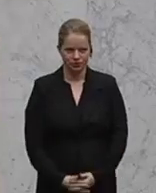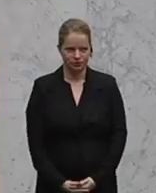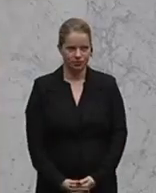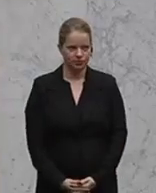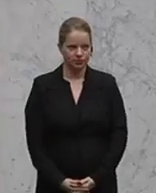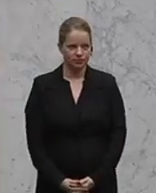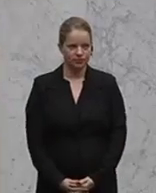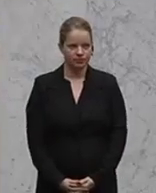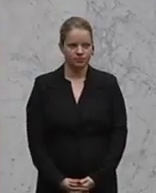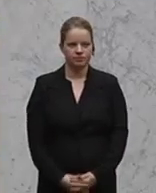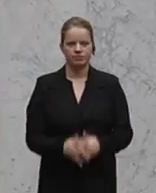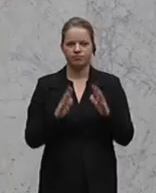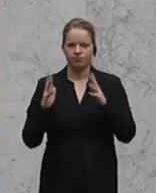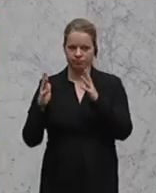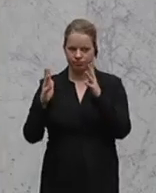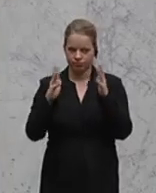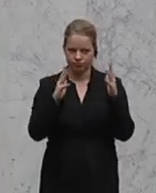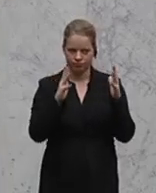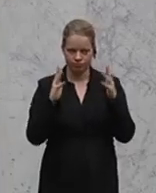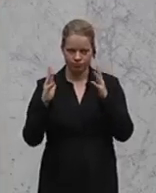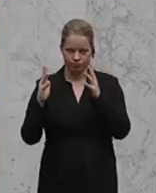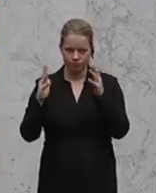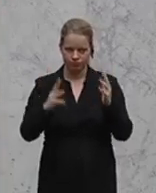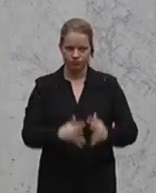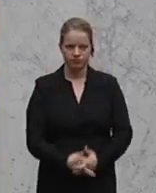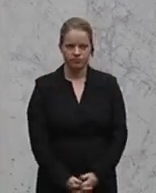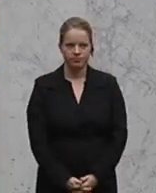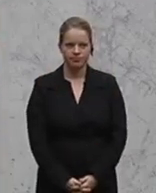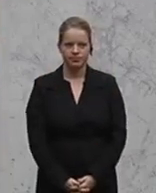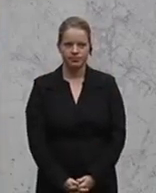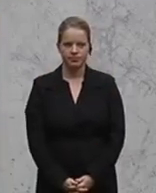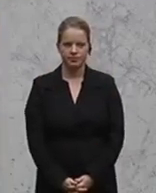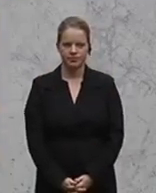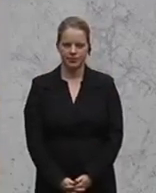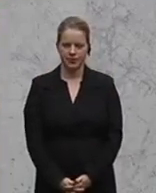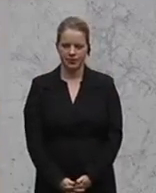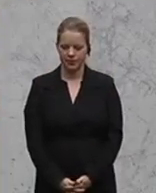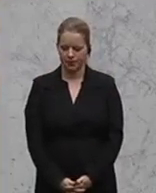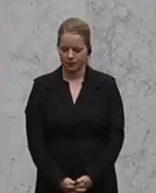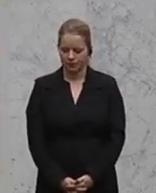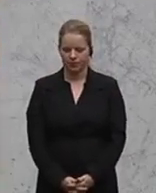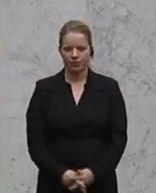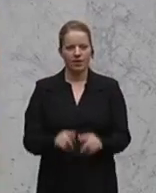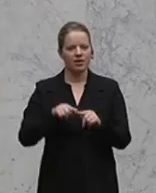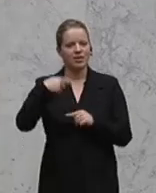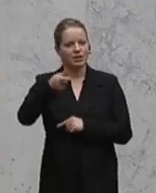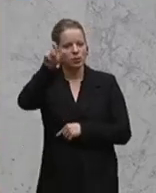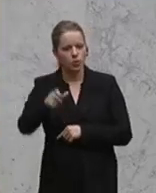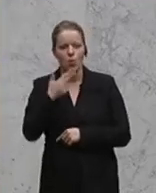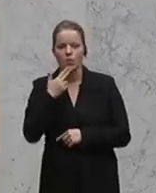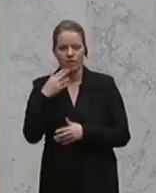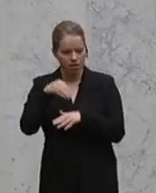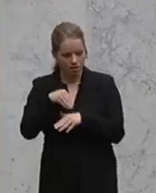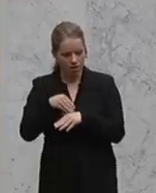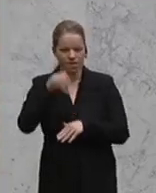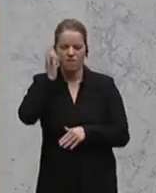Das, was im Ausland bereits möglich sei, unter noch schärferen Regeln auch in Österreich zu erlauben, sei im Sinne der Menschen mit Kinderwunsch, betont